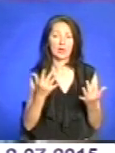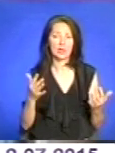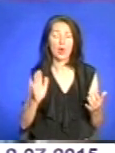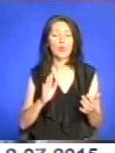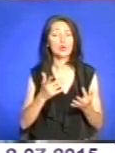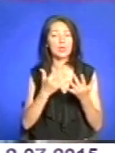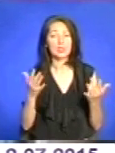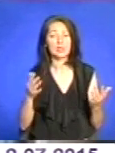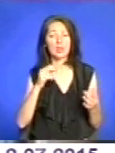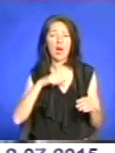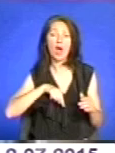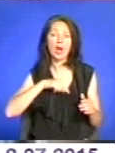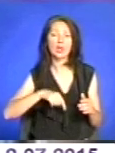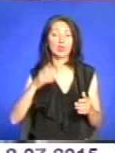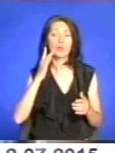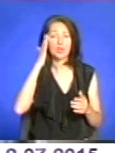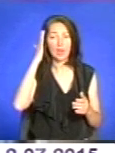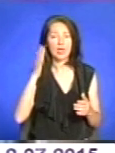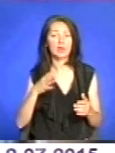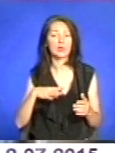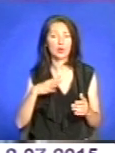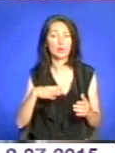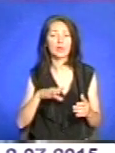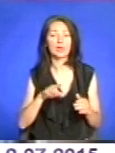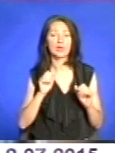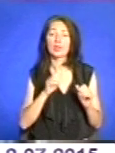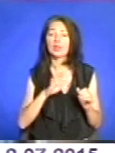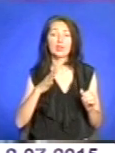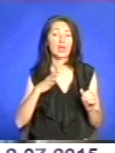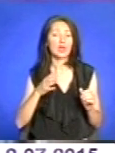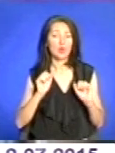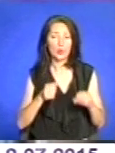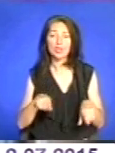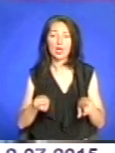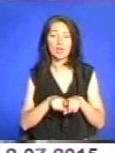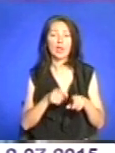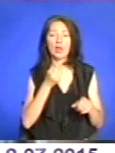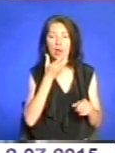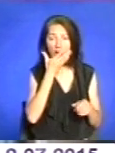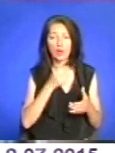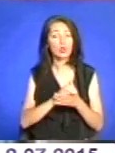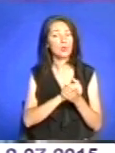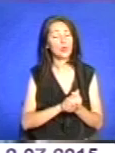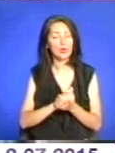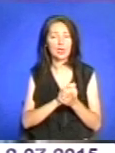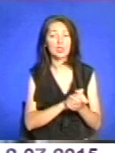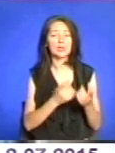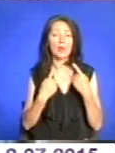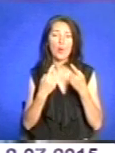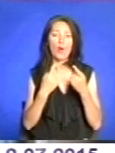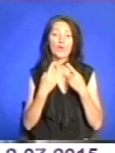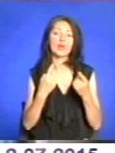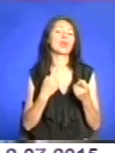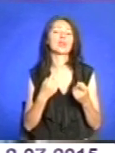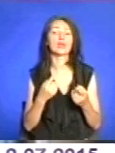характером, ідеями. І не очікував, що можна так добре подружитися з друзями, поговорити з ними, дізнатися